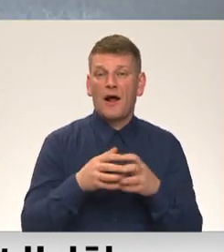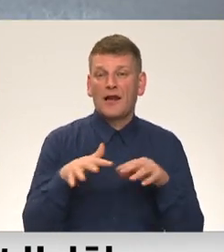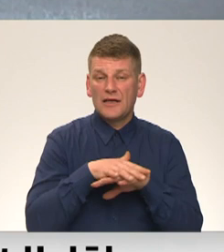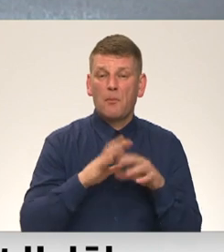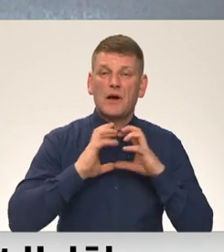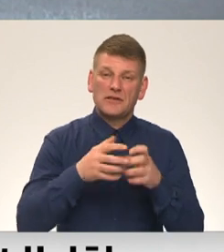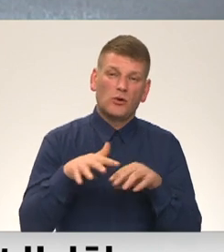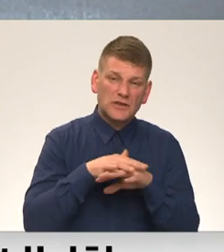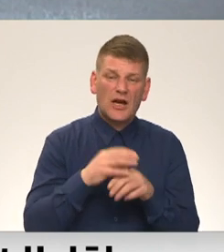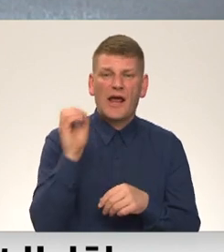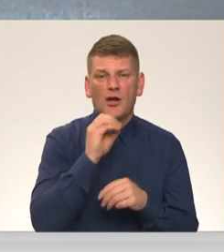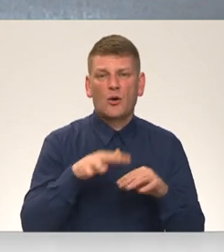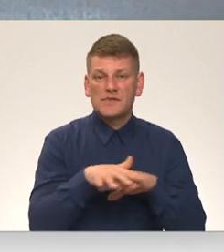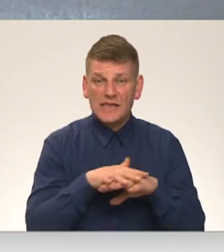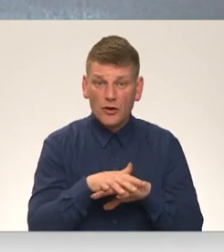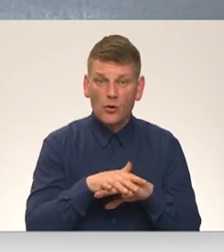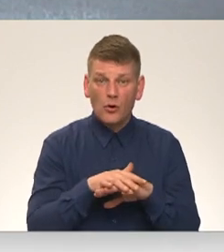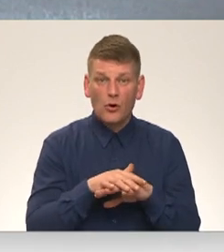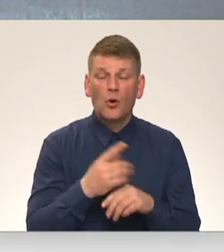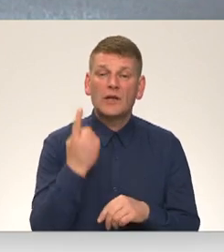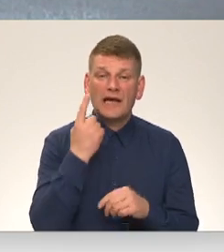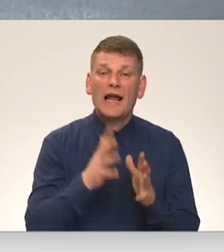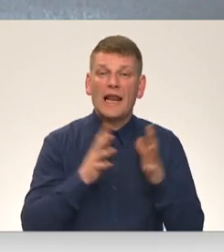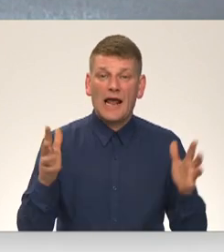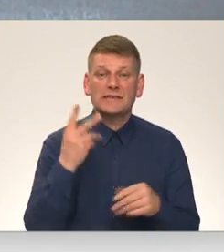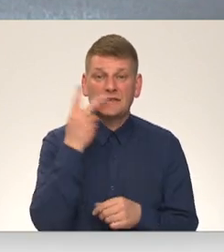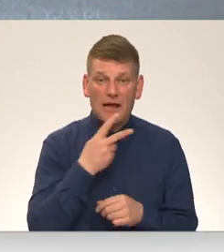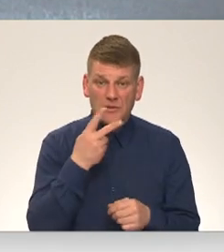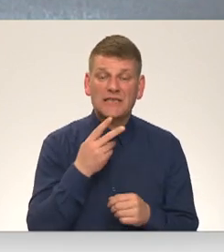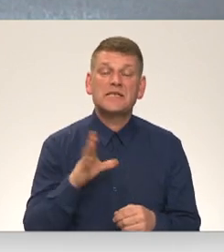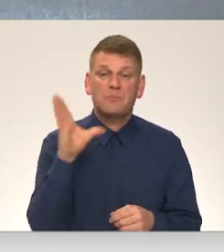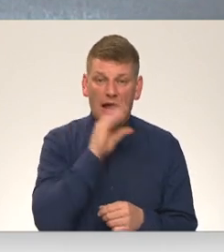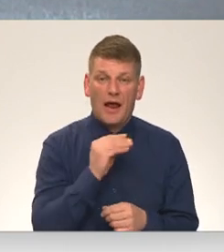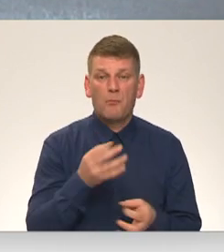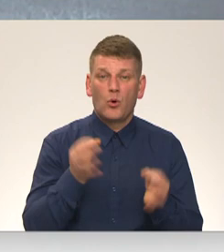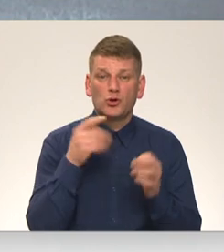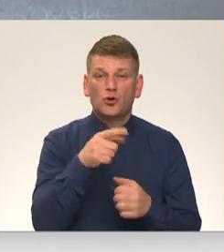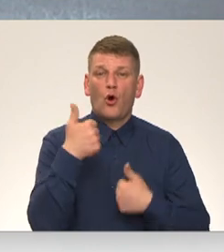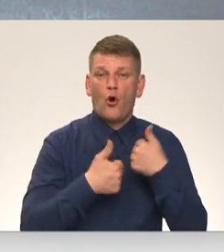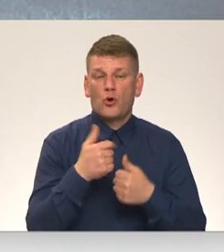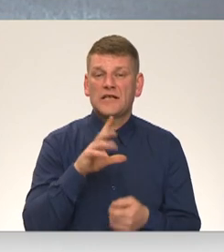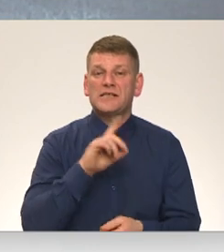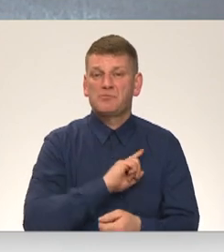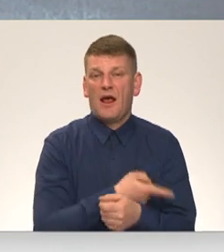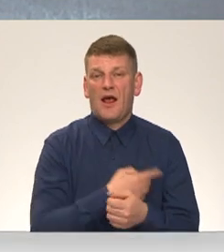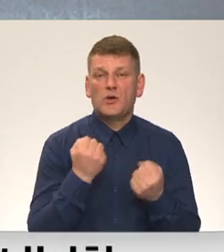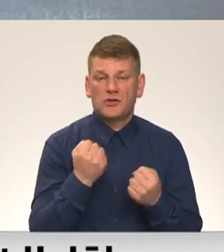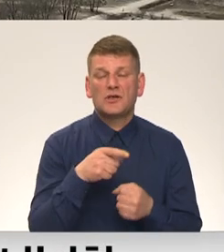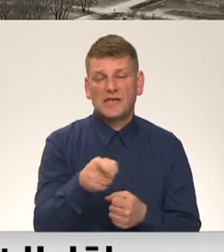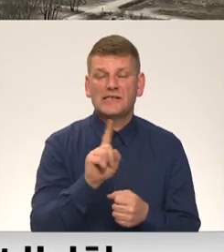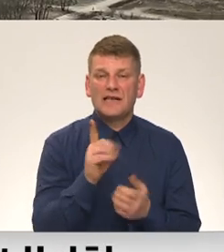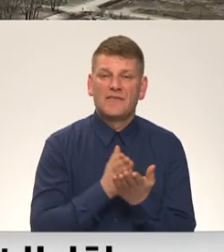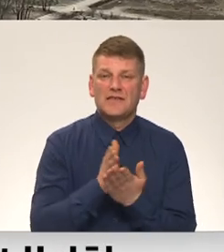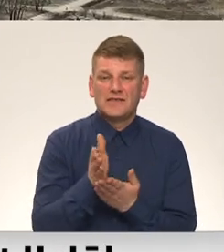pasaules tirgu, Eiropas tirgu un tikai lielas saimniecības spēja būtiski šo te konkurētu spēja izturēt, tāpēc tas ir neizbēgams